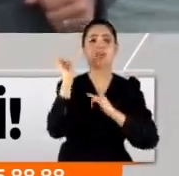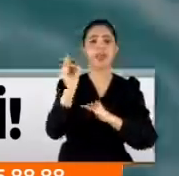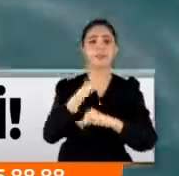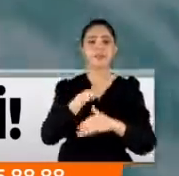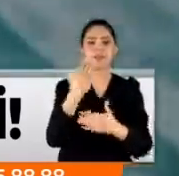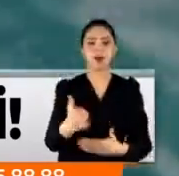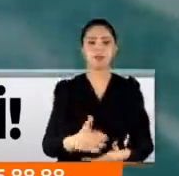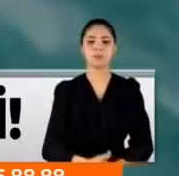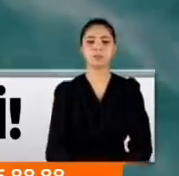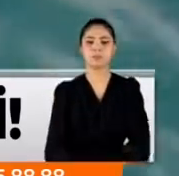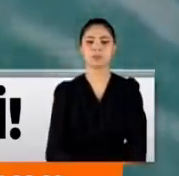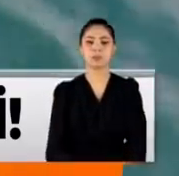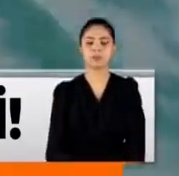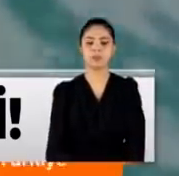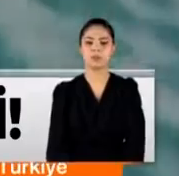çekti.